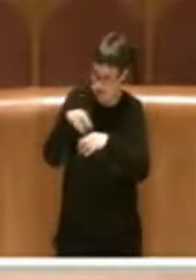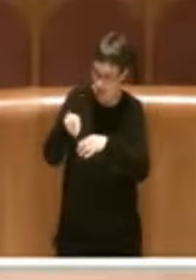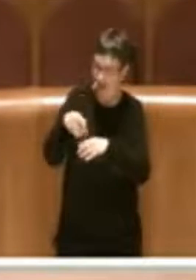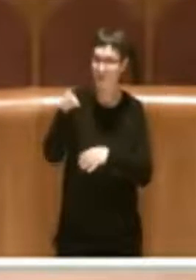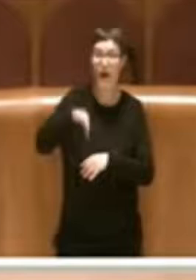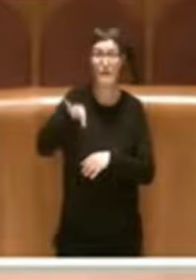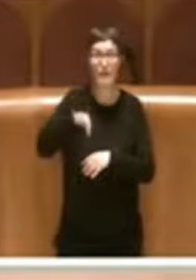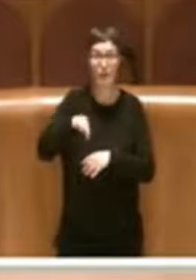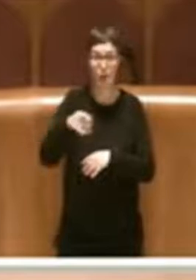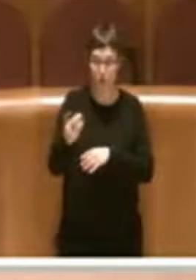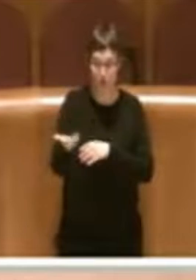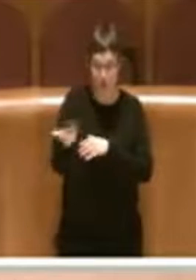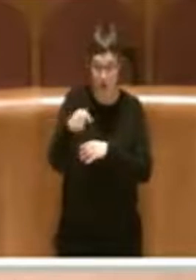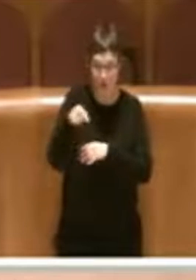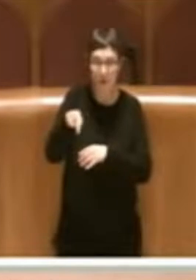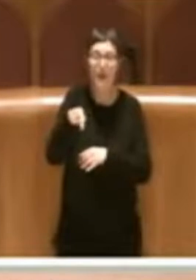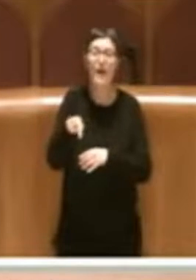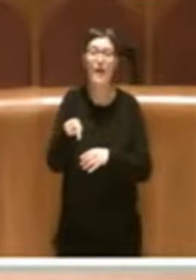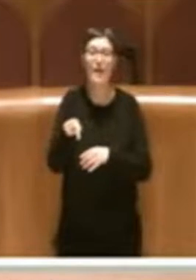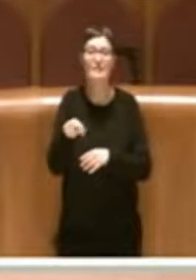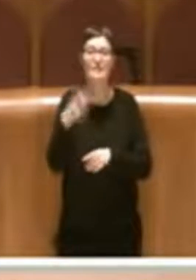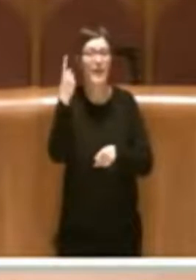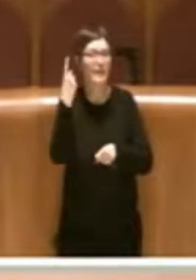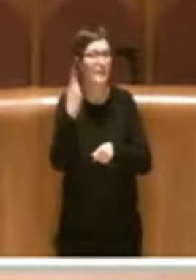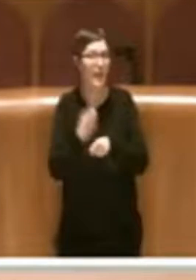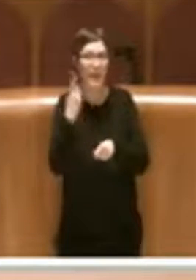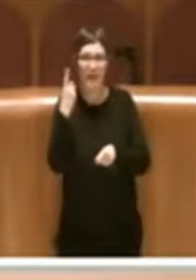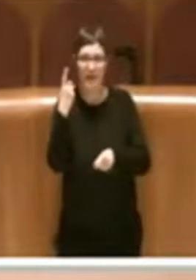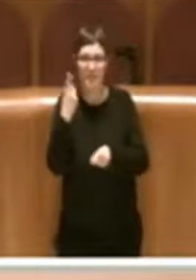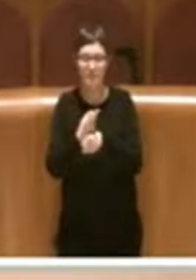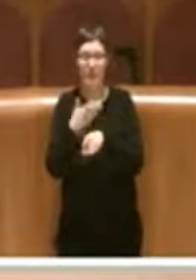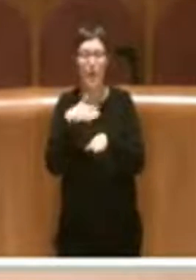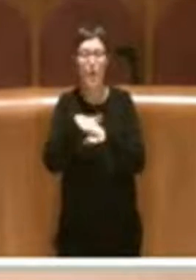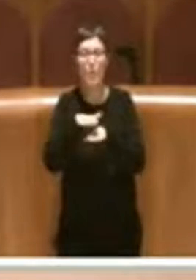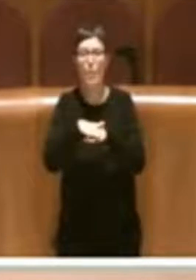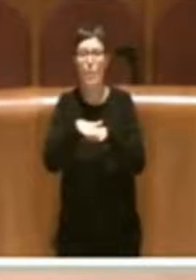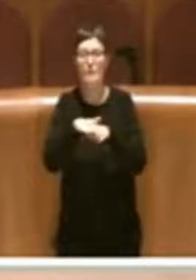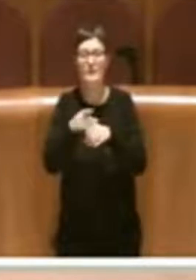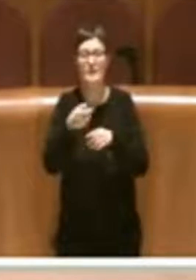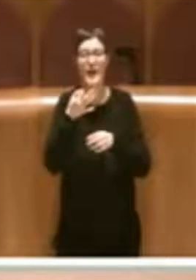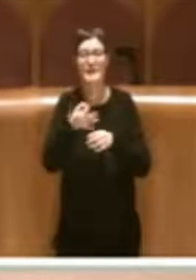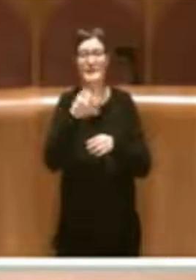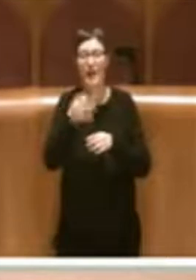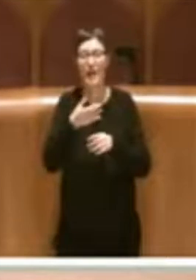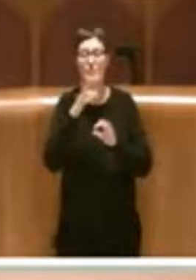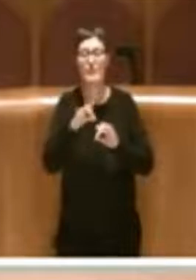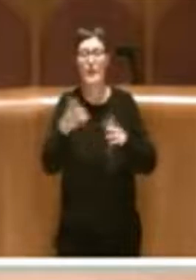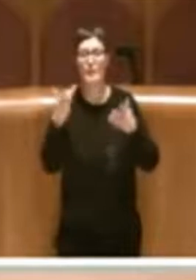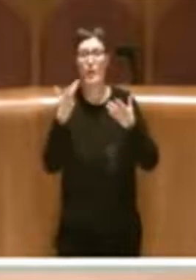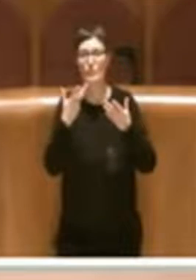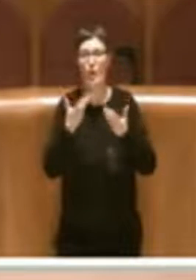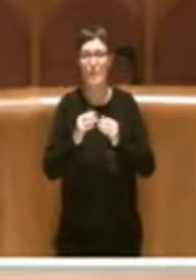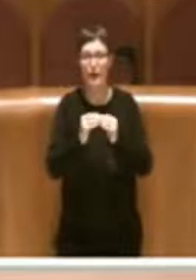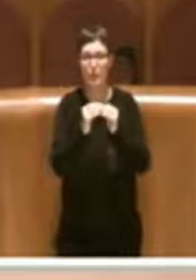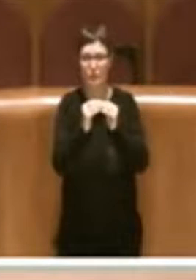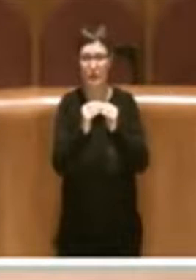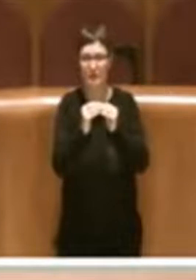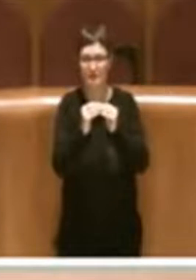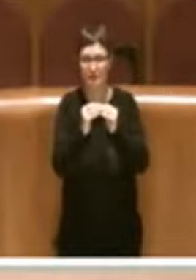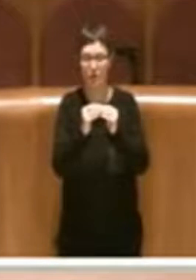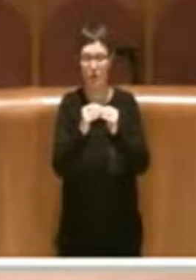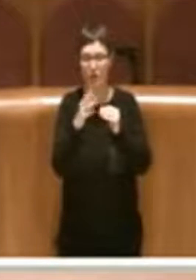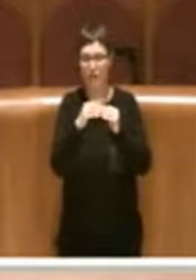d'ora in poi, sempre utilizzate per la manutenzione delle palestre scolastiche. E